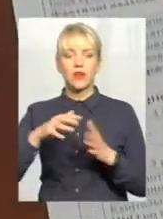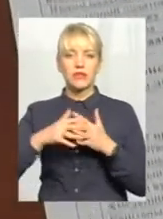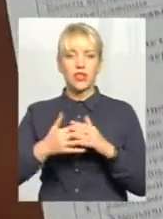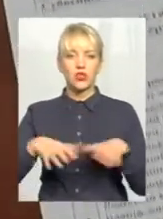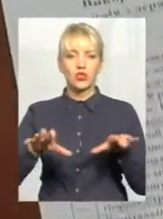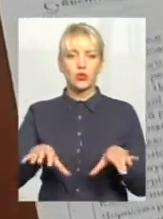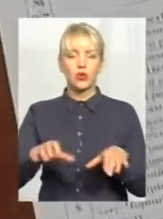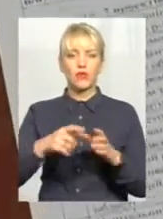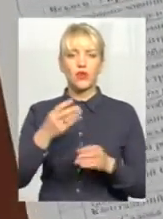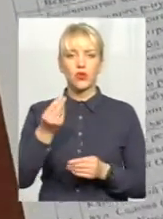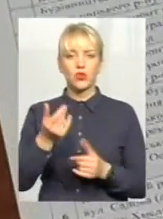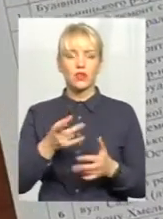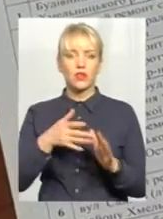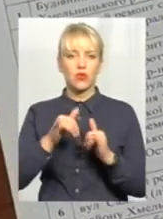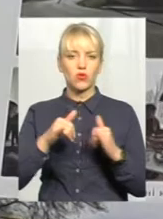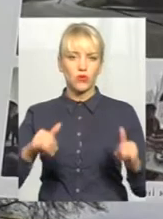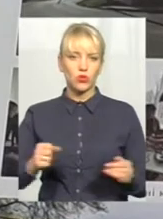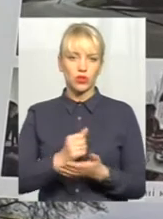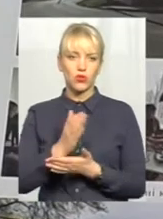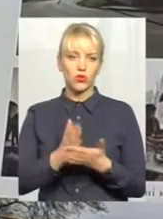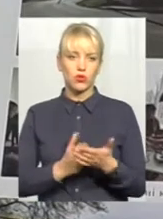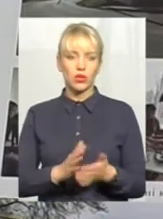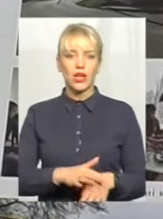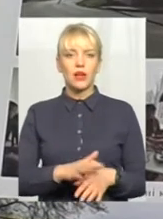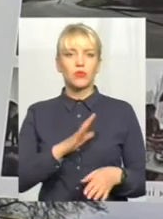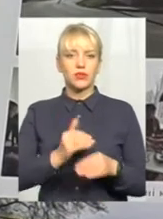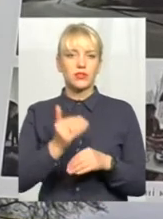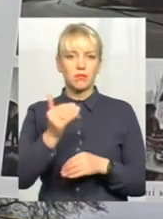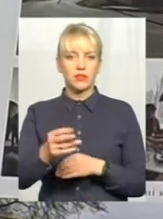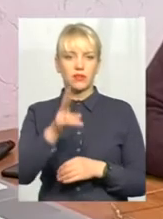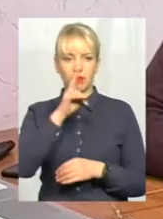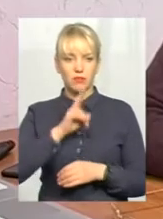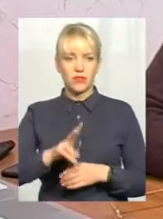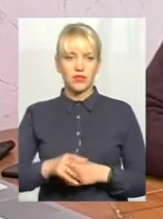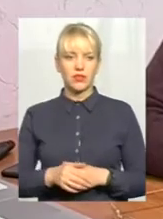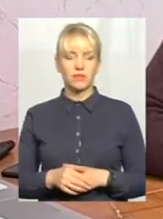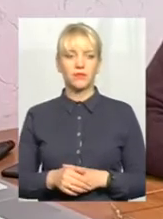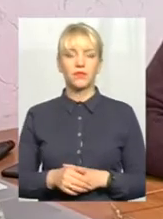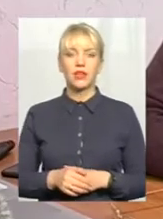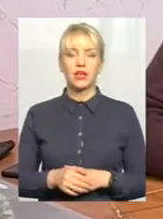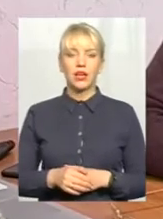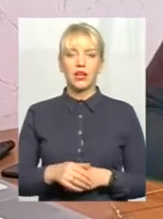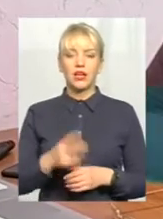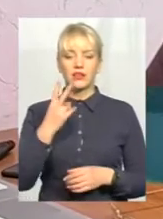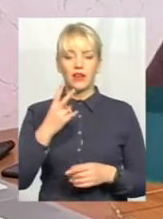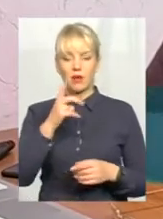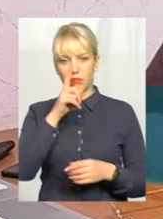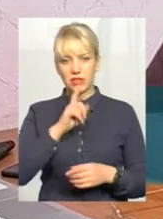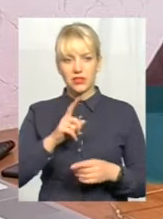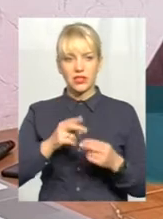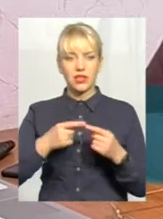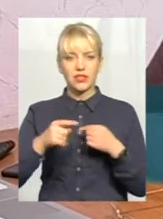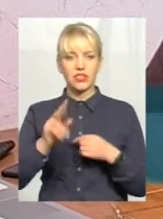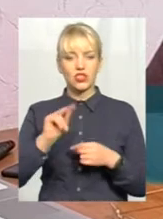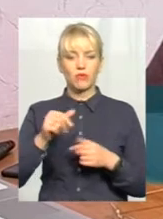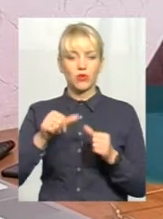голови, кошти на розвиток інфраструктури надійшли з запізненням на два місяці. Мінімум два місяці різниця, ніж в минулому році.